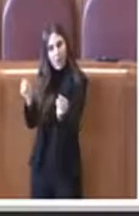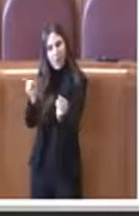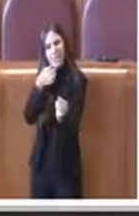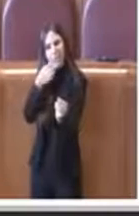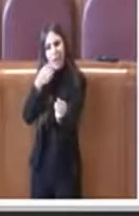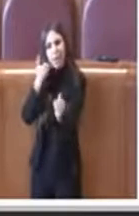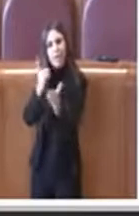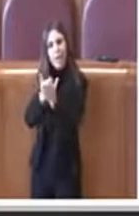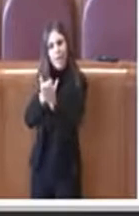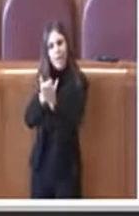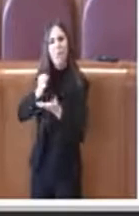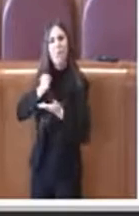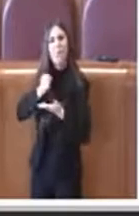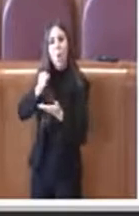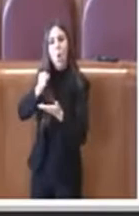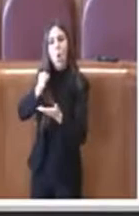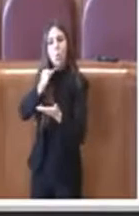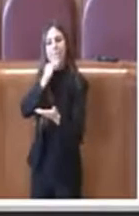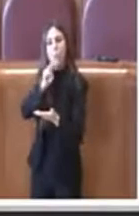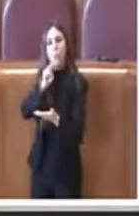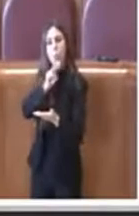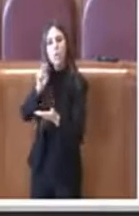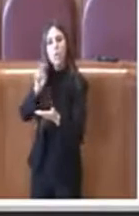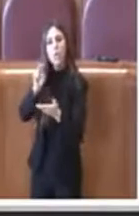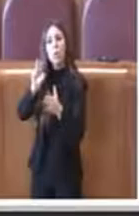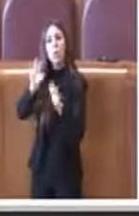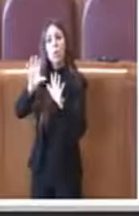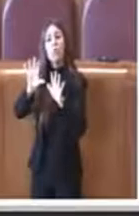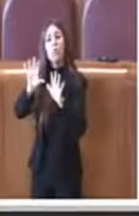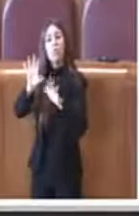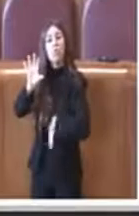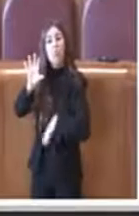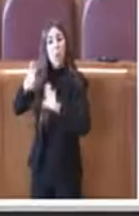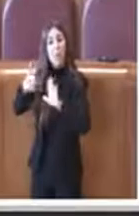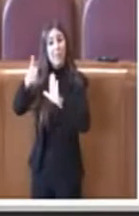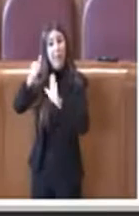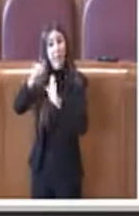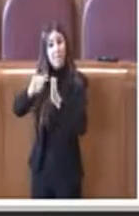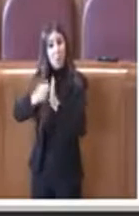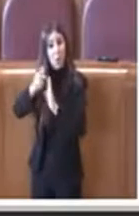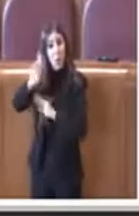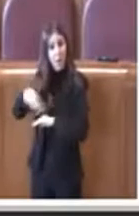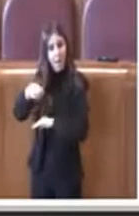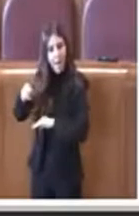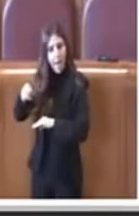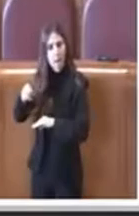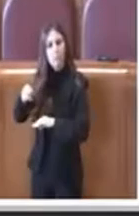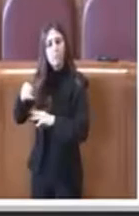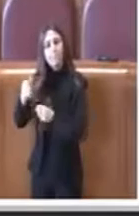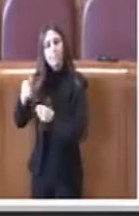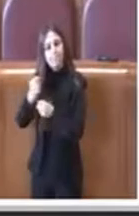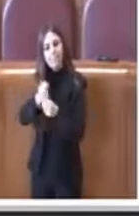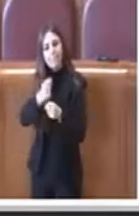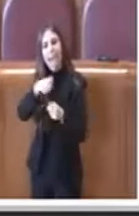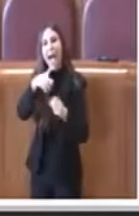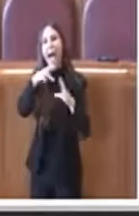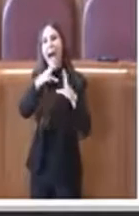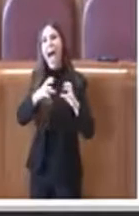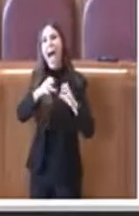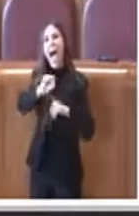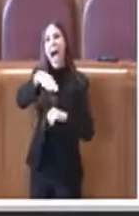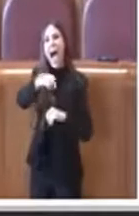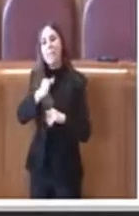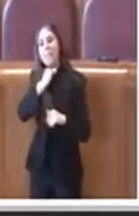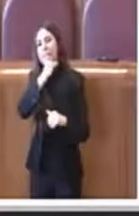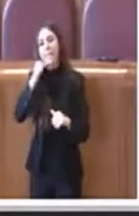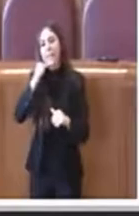i fondi necessari 256 milioni di euro da mettere dentro Ama per ripianare